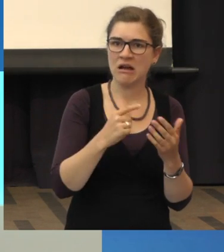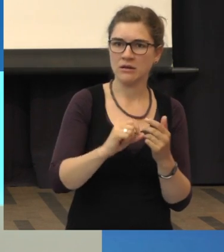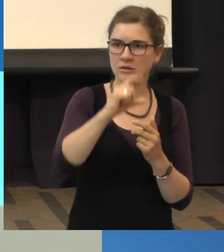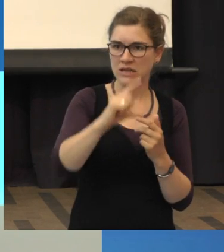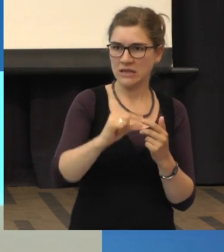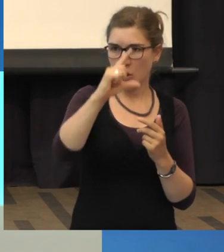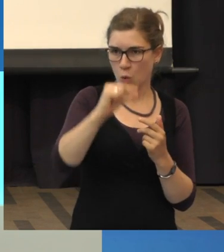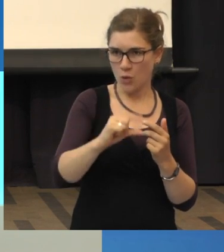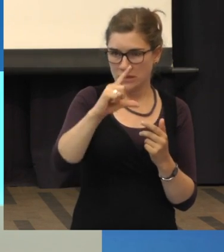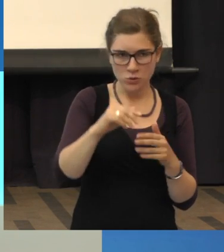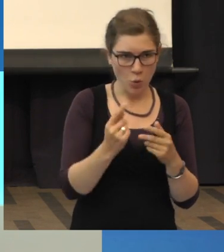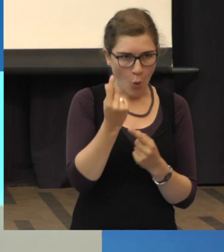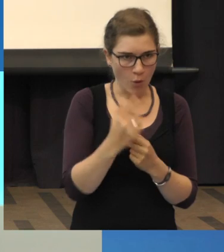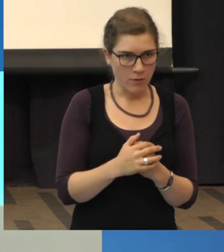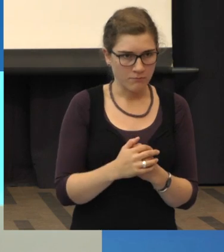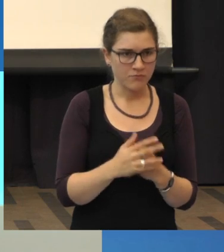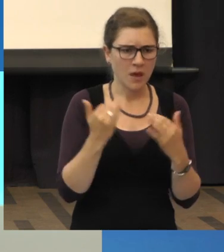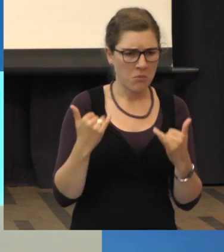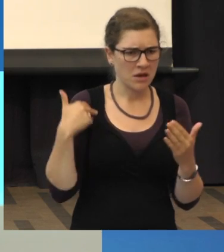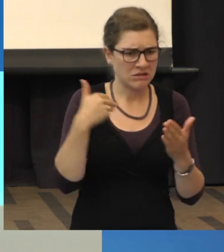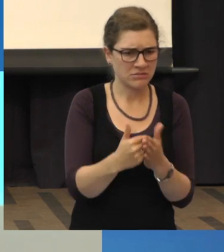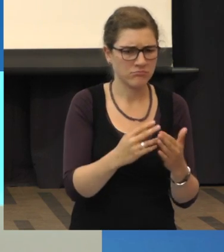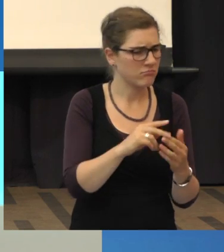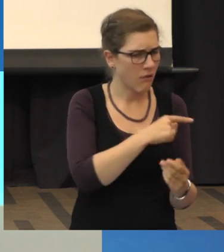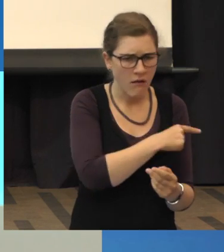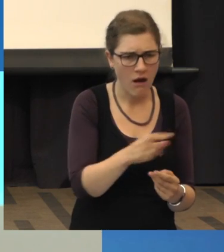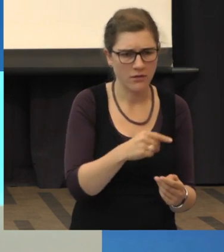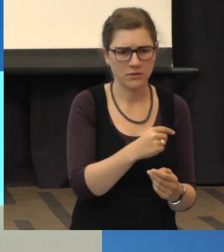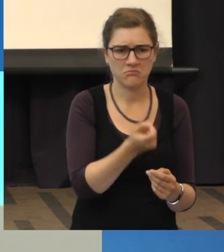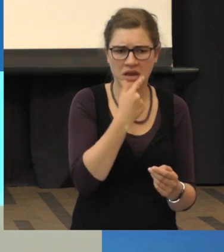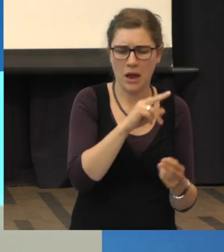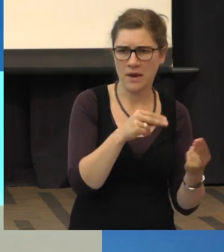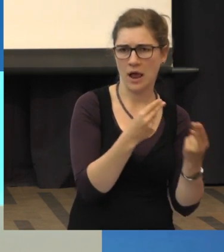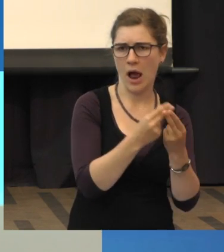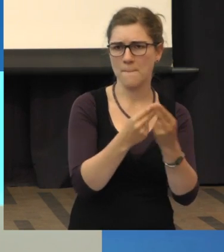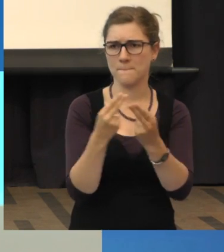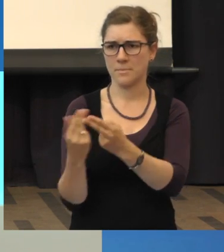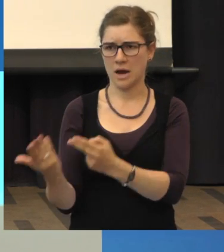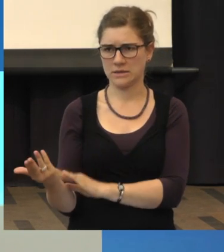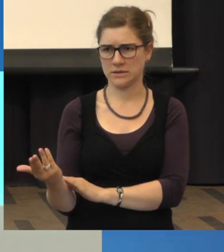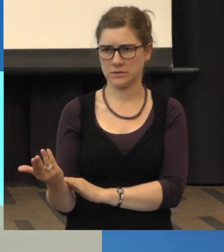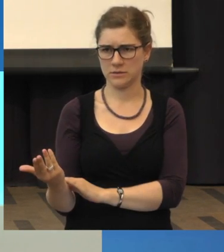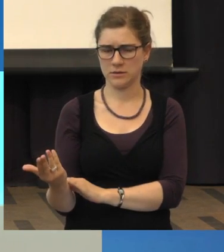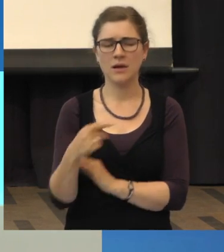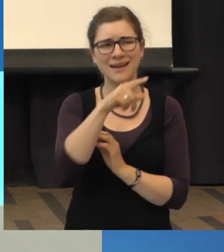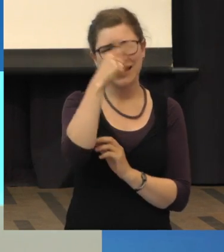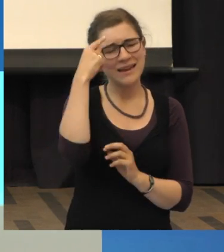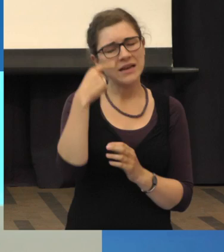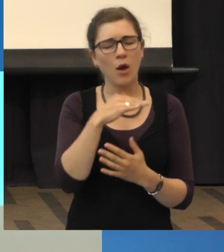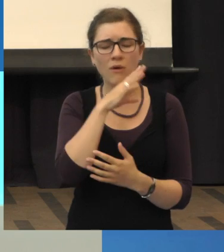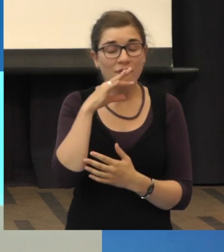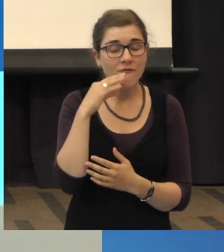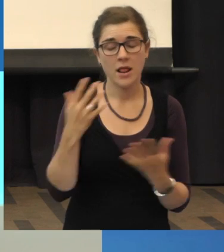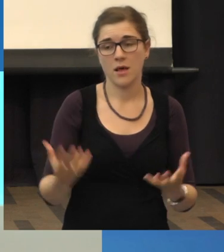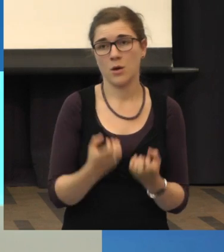auf dem Markt sind, dass man das alles angepasst hat. Und ich glaube aber auch, wenn Sie viel Gemüse essen, dass Sie